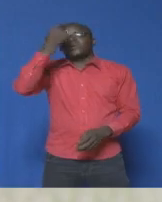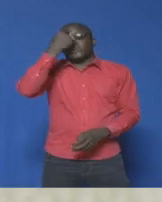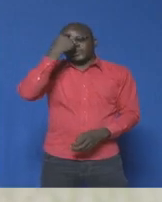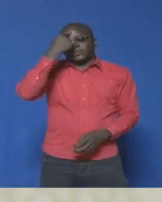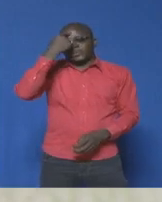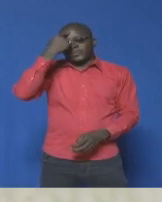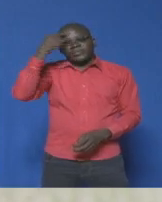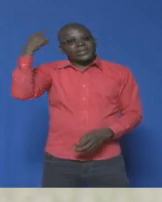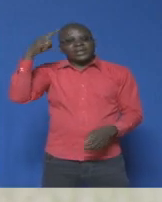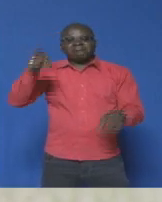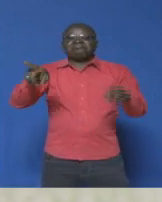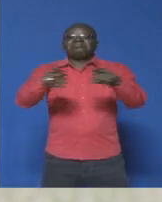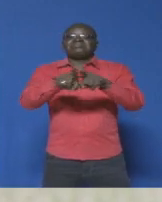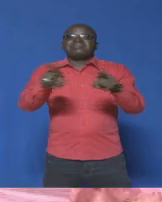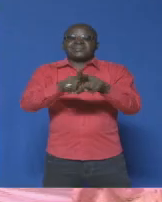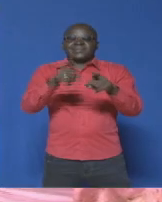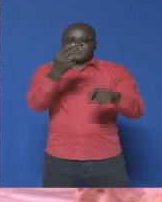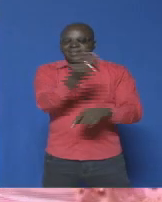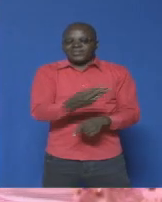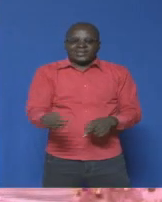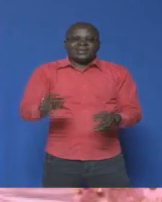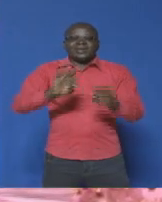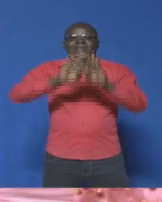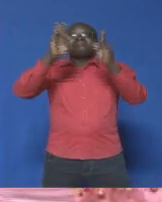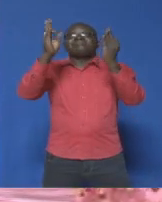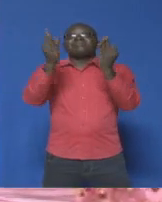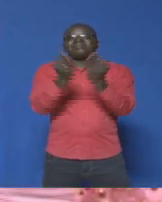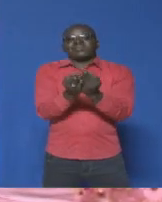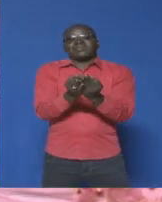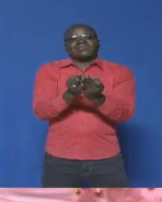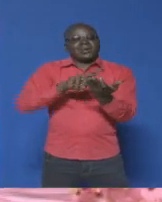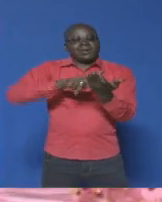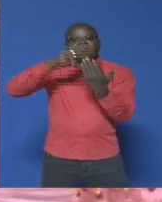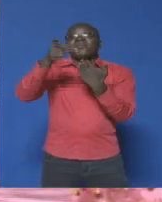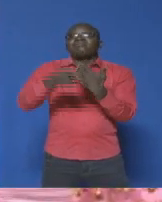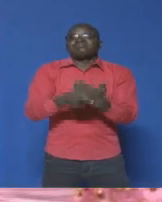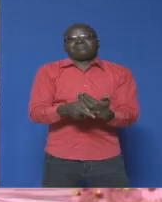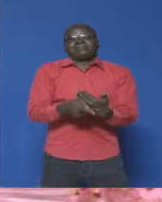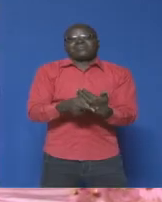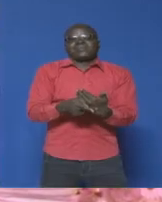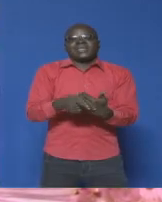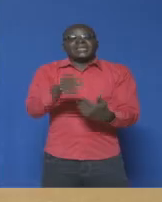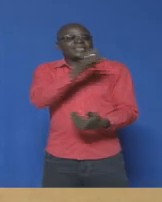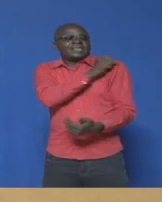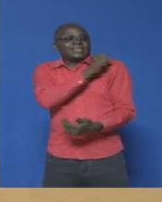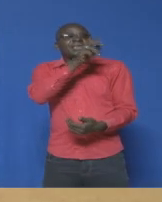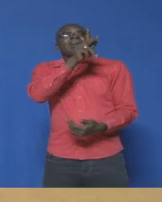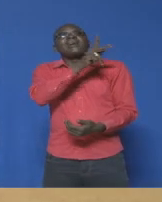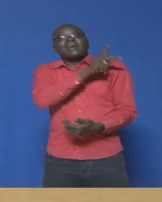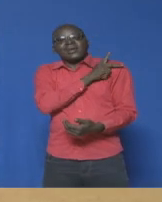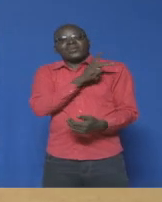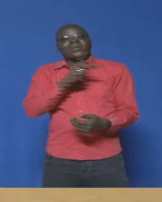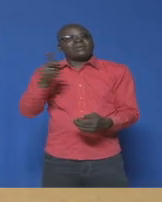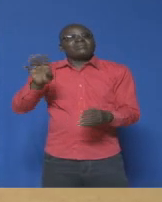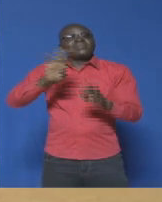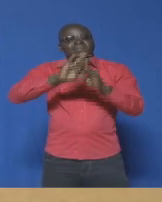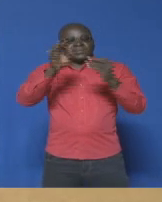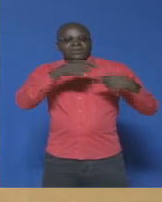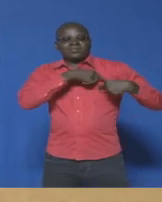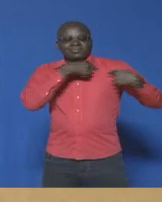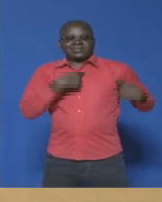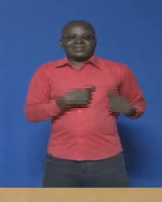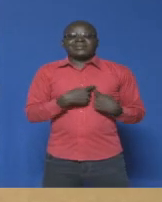en est de même en matière de planification familiale. Sikakavore dit placer la femme au cœur de son combat.